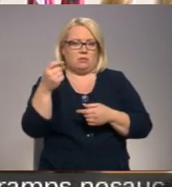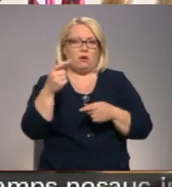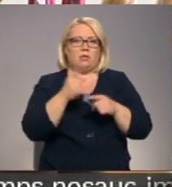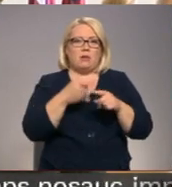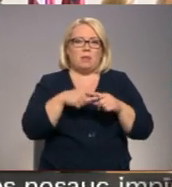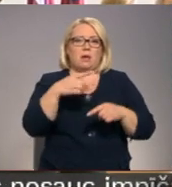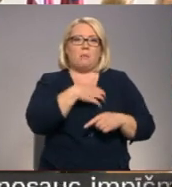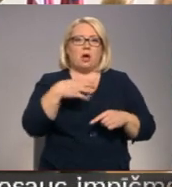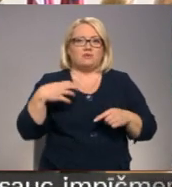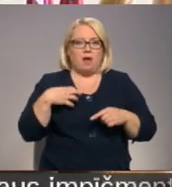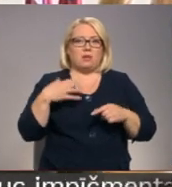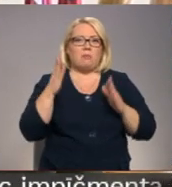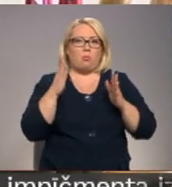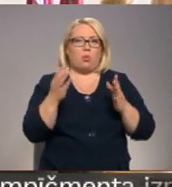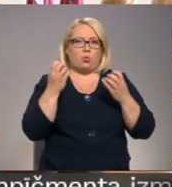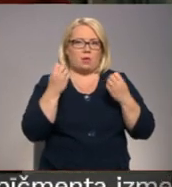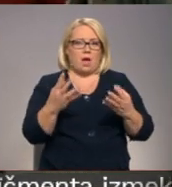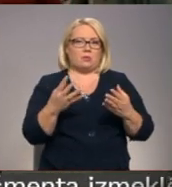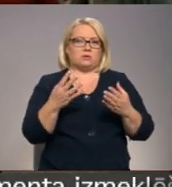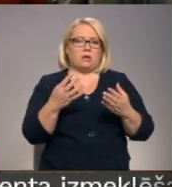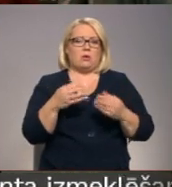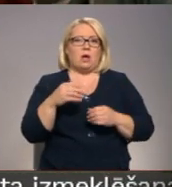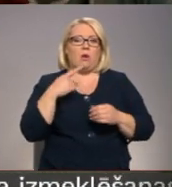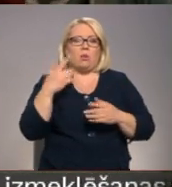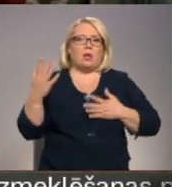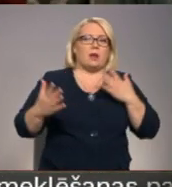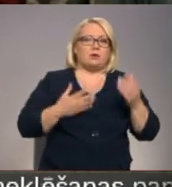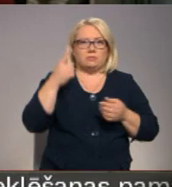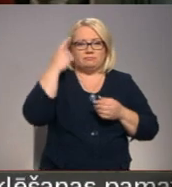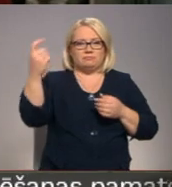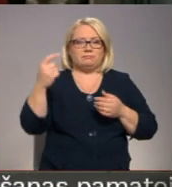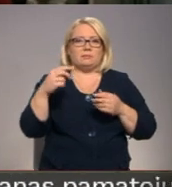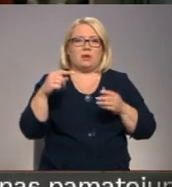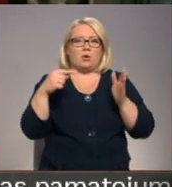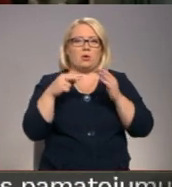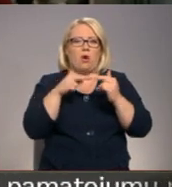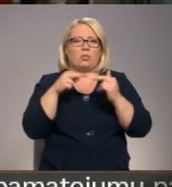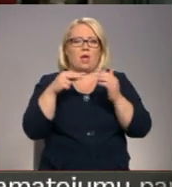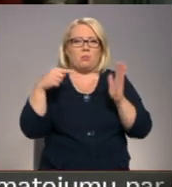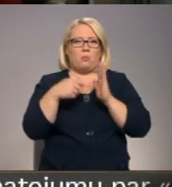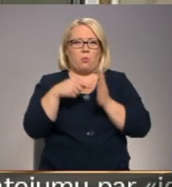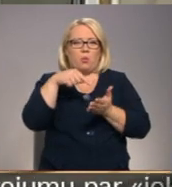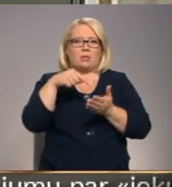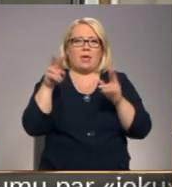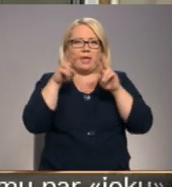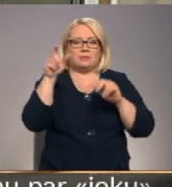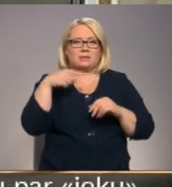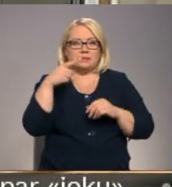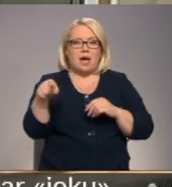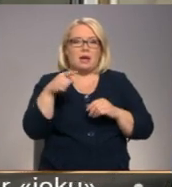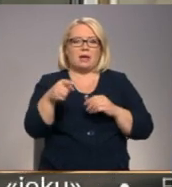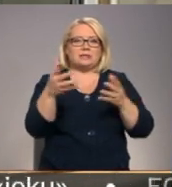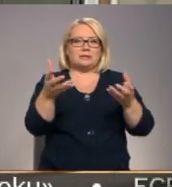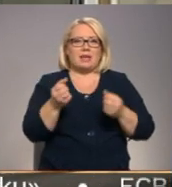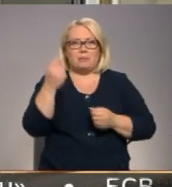Tad pašaudībā jāteiks būt arī skaidrībā pēc piekartības. Trauksmes celē kontaktpunktē eksperti uzsver kopš likuma stāšanā spākā pārsvarā saņemtie